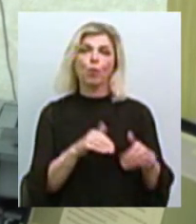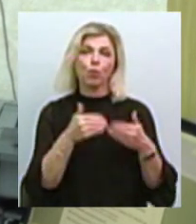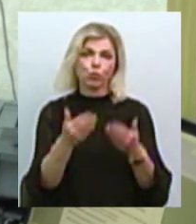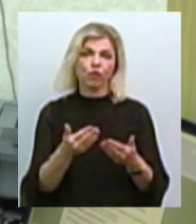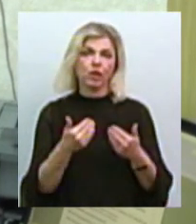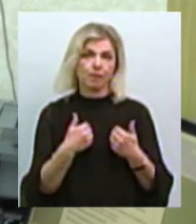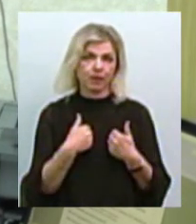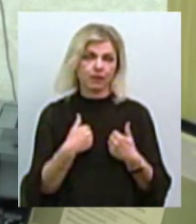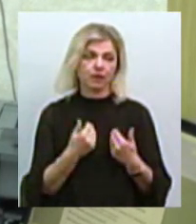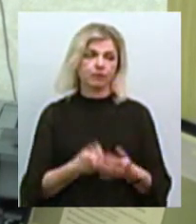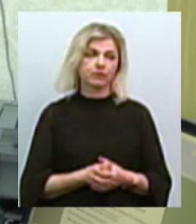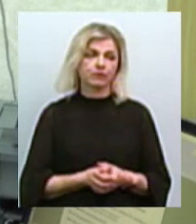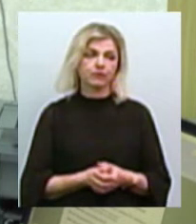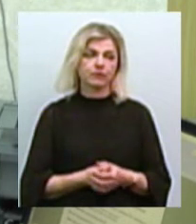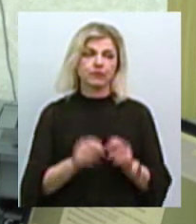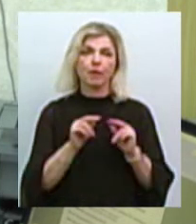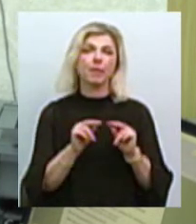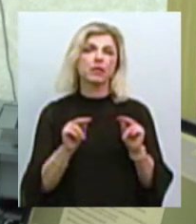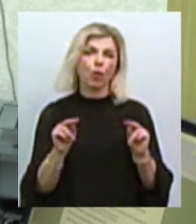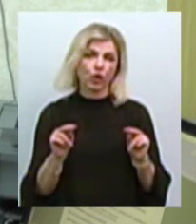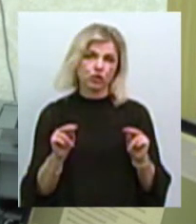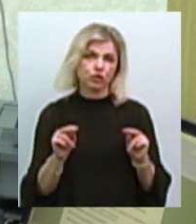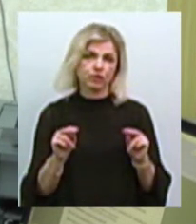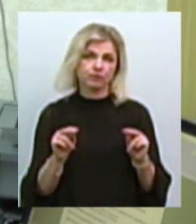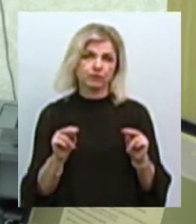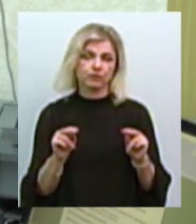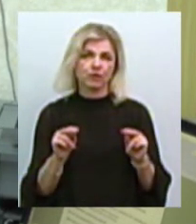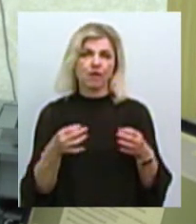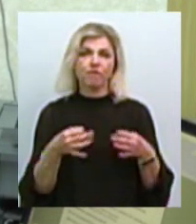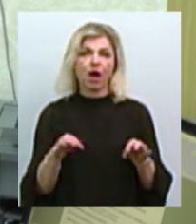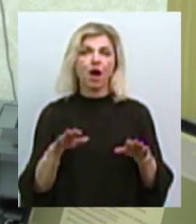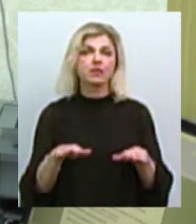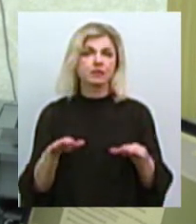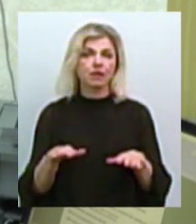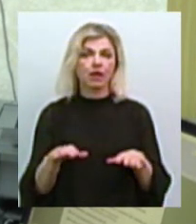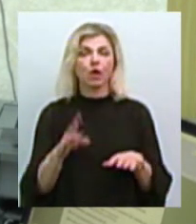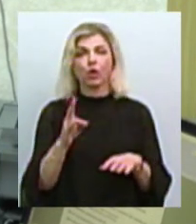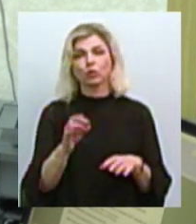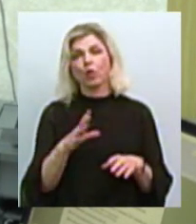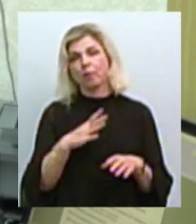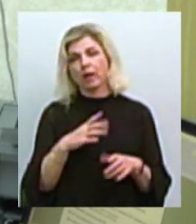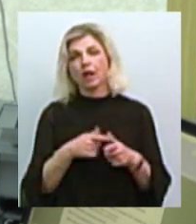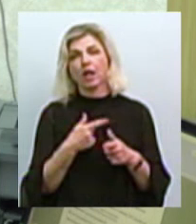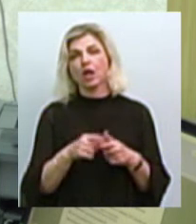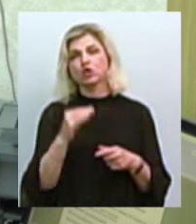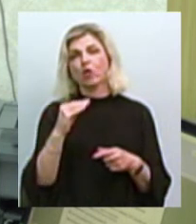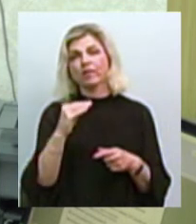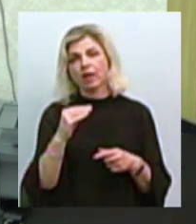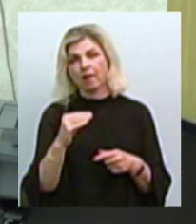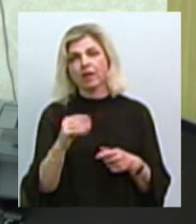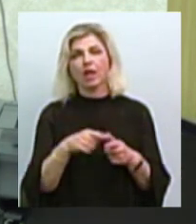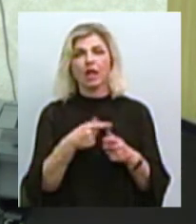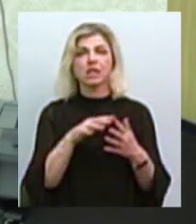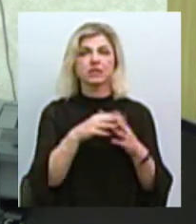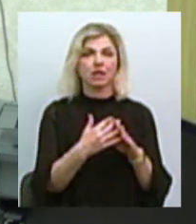мені педагогічні якісь вакансії, але то вони були або в Жовтневому, або десь в